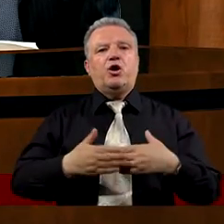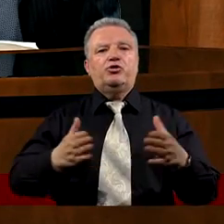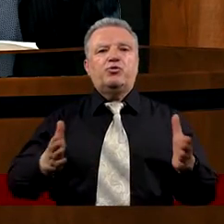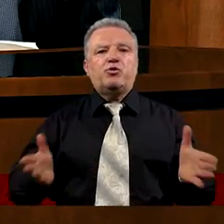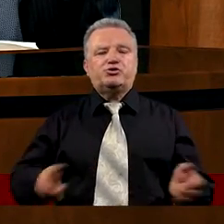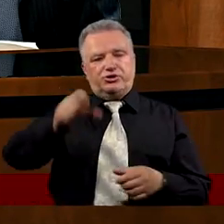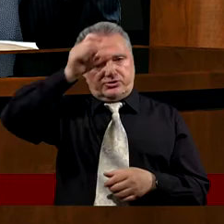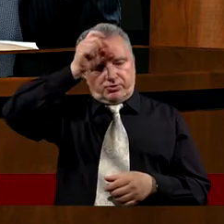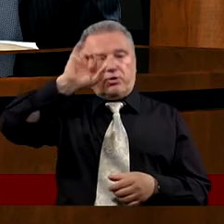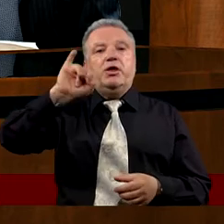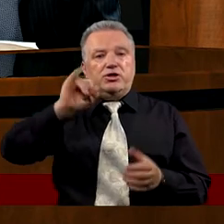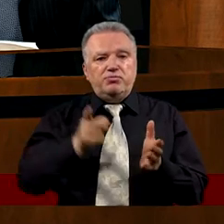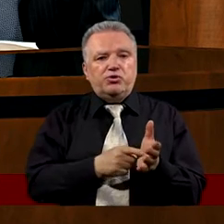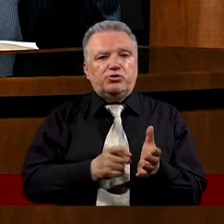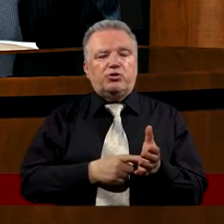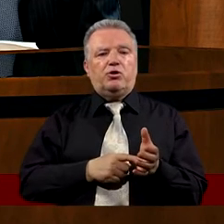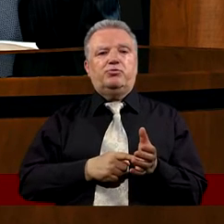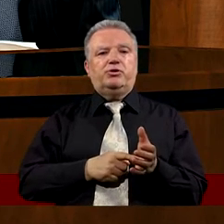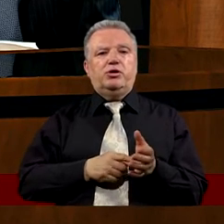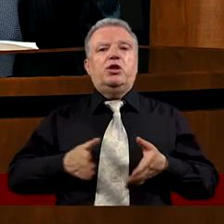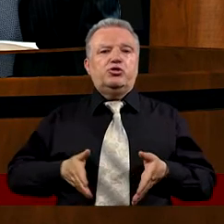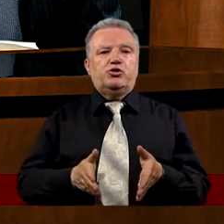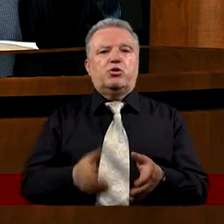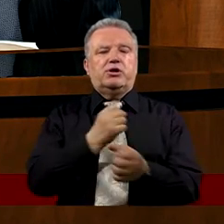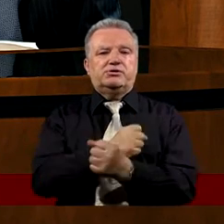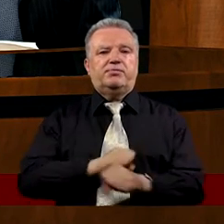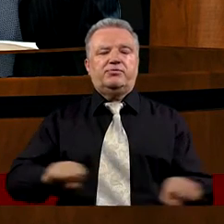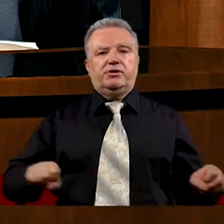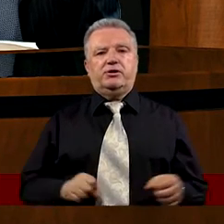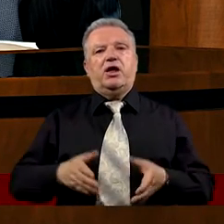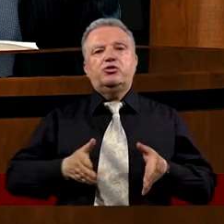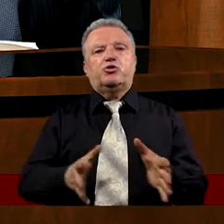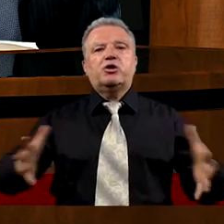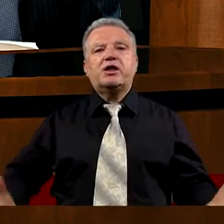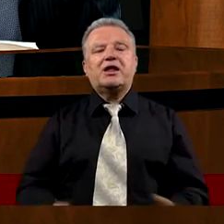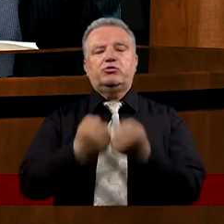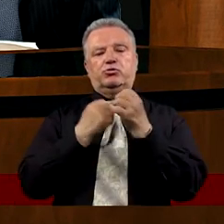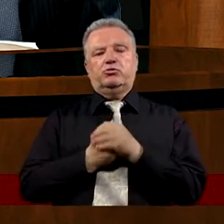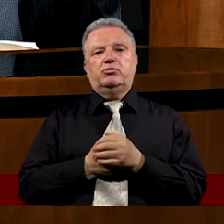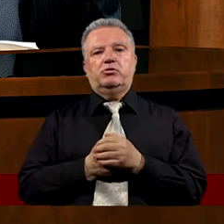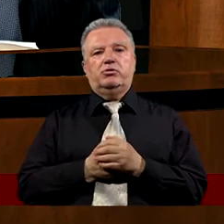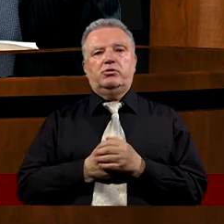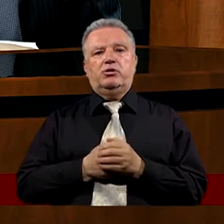człowiekowi Również apostołowi Piotrowi Drogę zbawienia Drogę ratunku Pojawia się tutaj